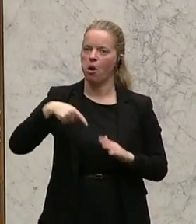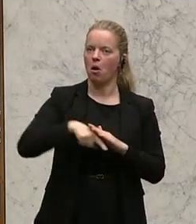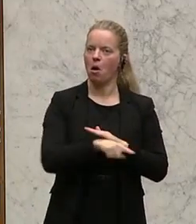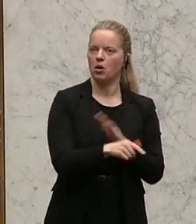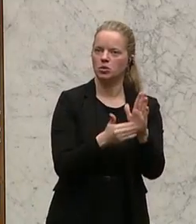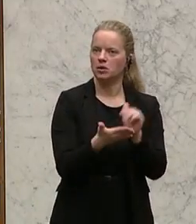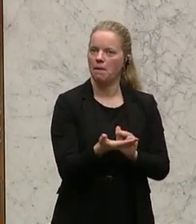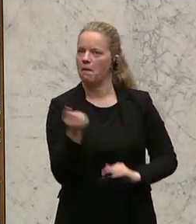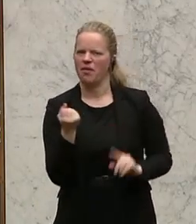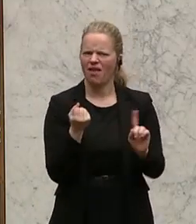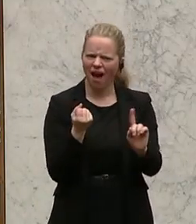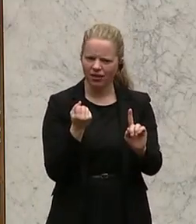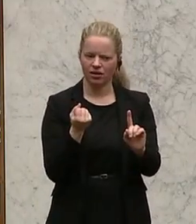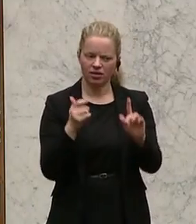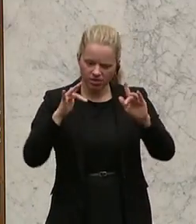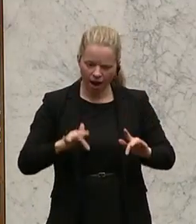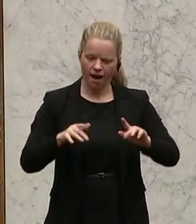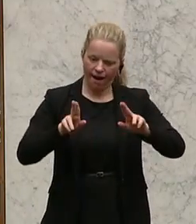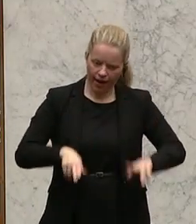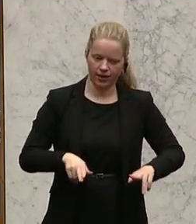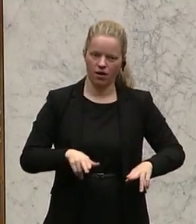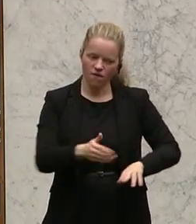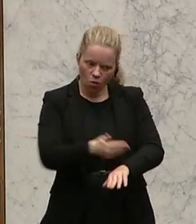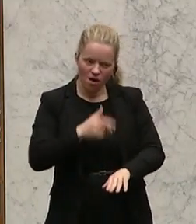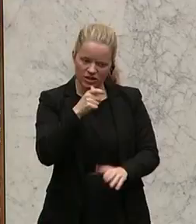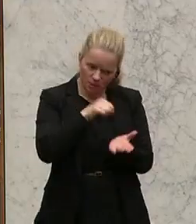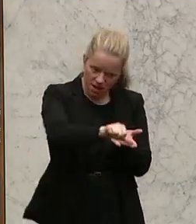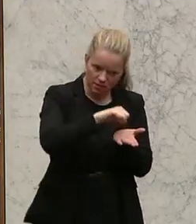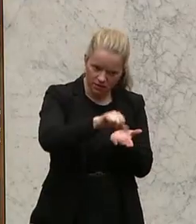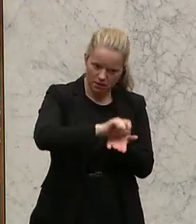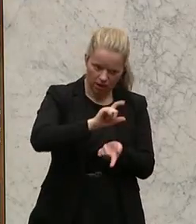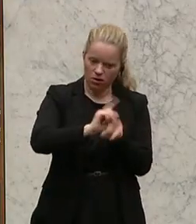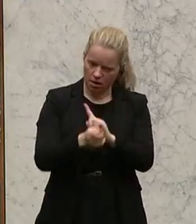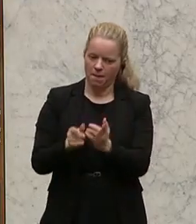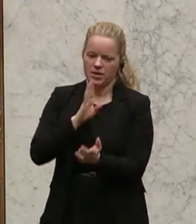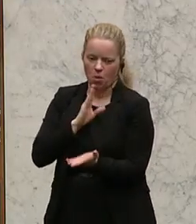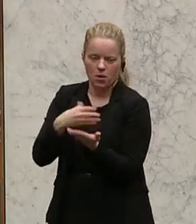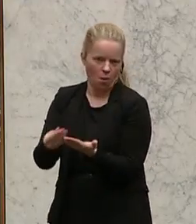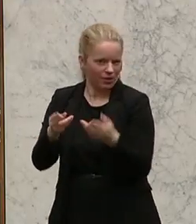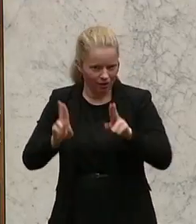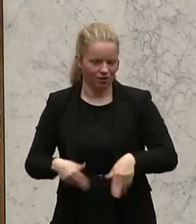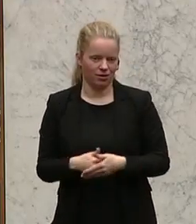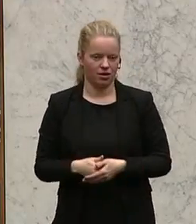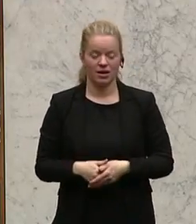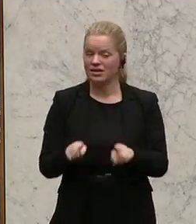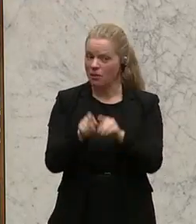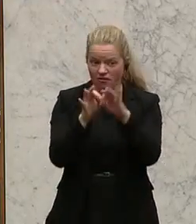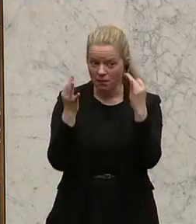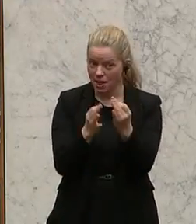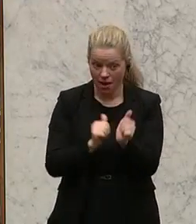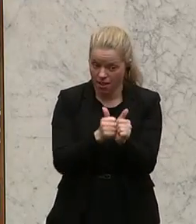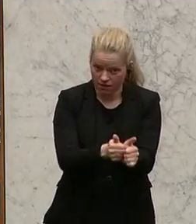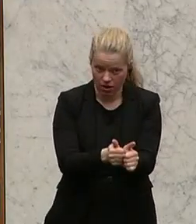Versicherungsleistungen. Genau das Gleiche, Herr Kollege Neubauer, und das gilt auch für den Kollegen Hammer von der ÖVP, ist bei den Familienbeihilfen.